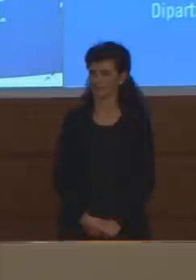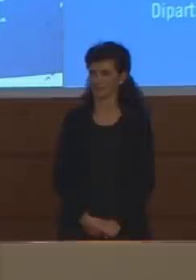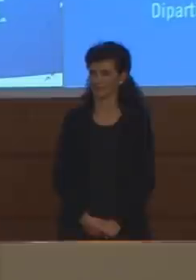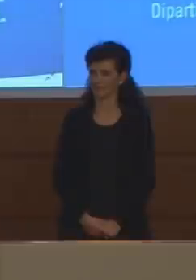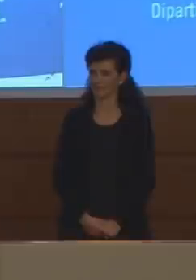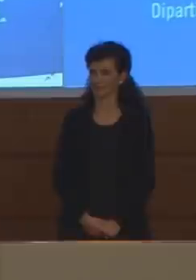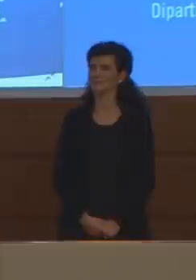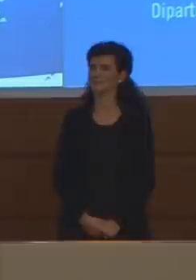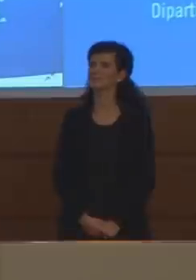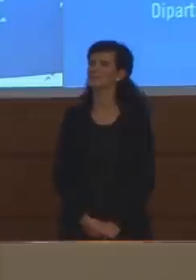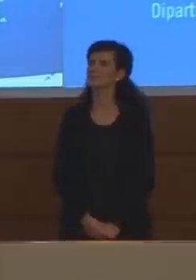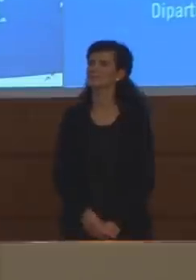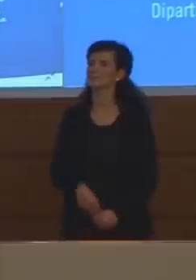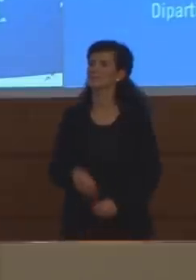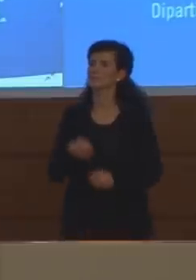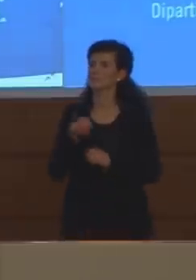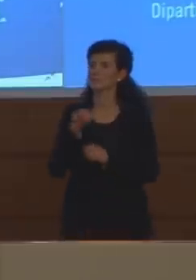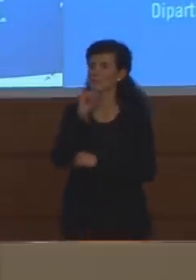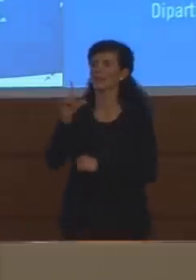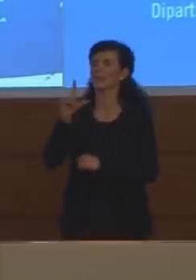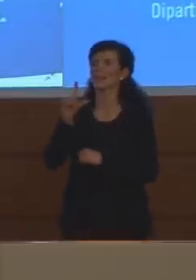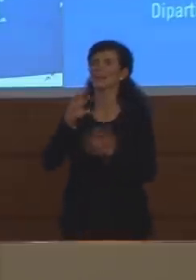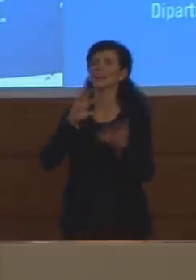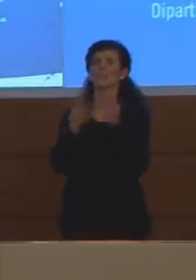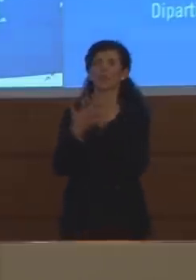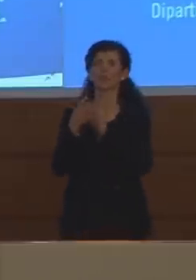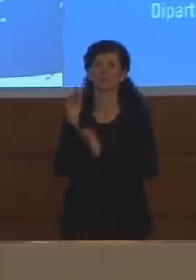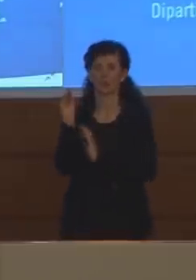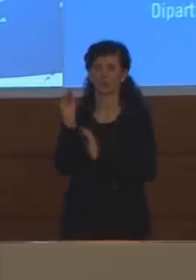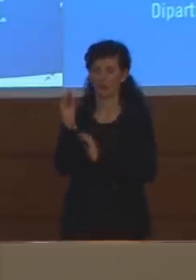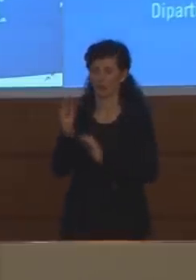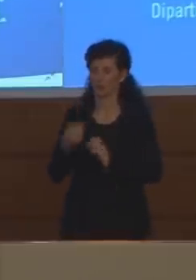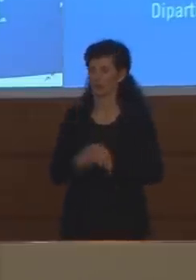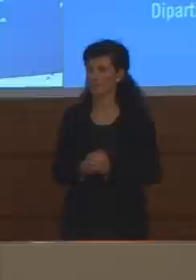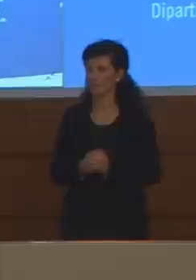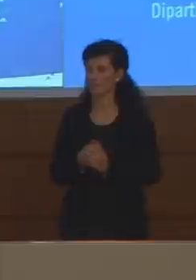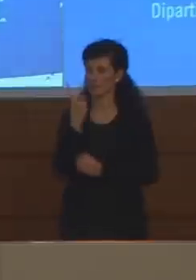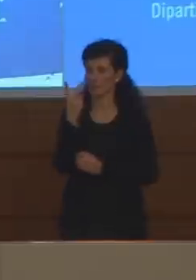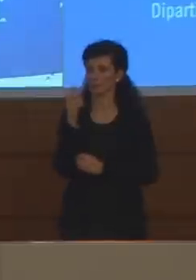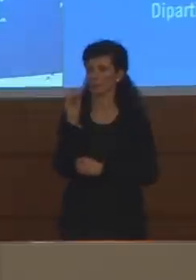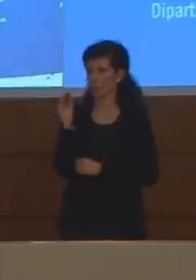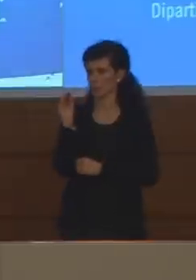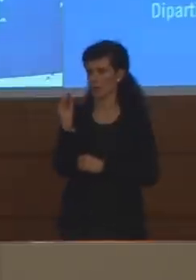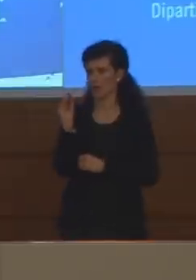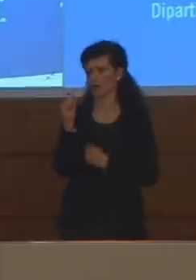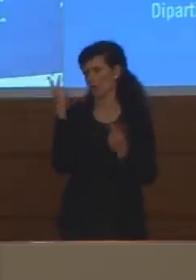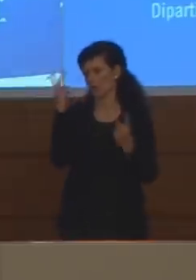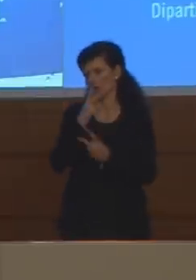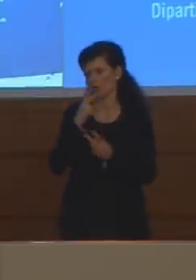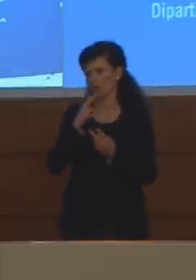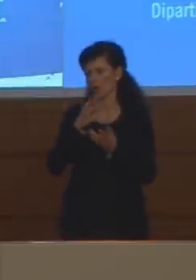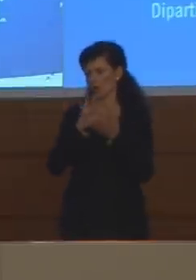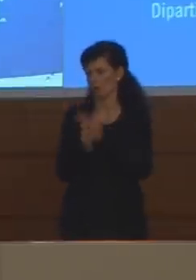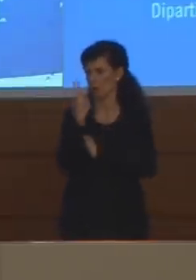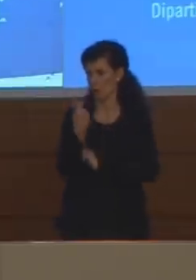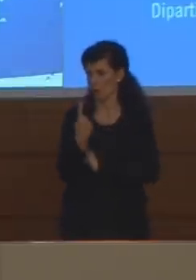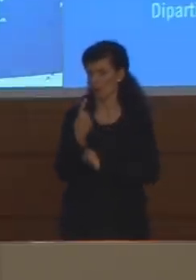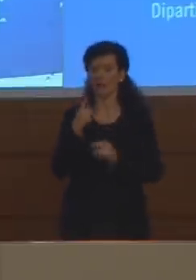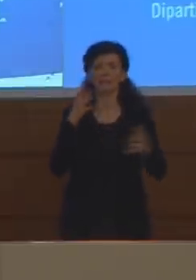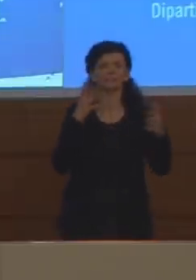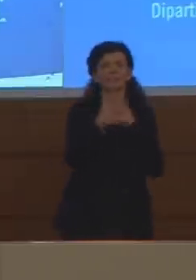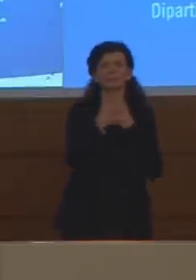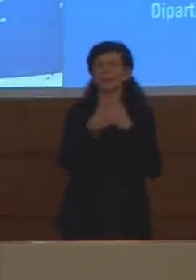buonasera Angelo Zaccone Teodosi per Riformista sono due domande correlate quindi in realtà è una il tema è trasparenza e